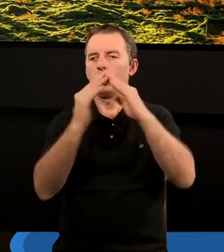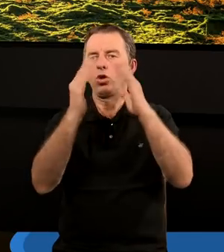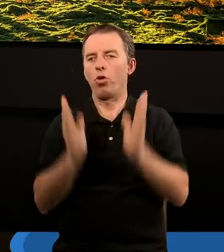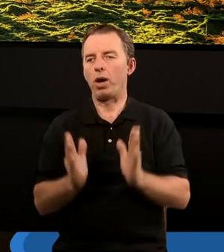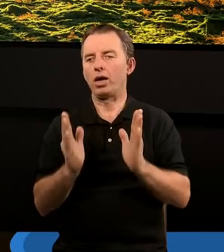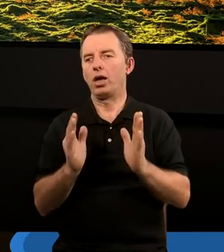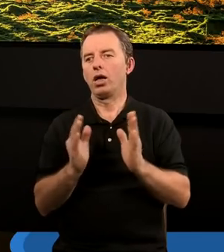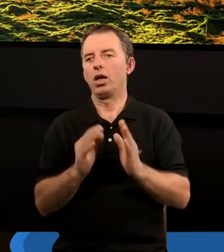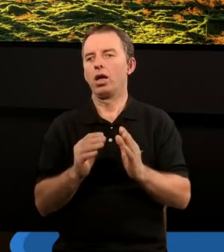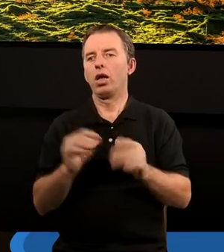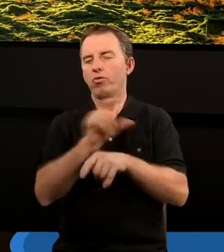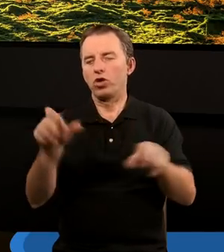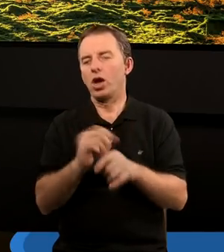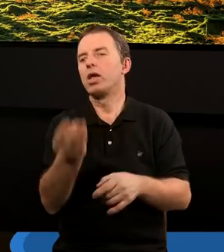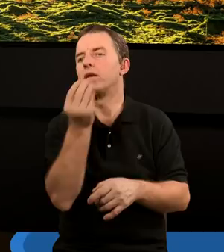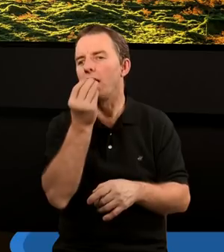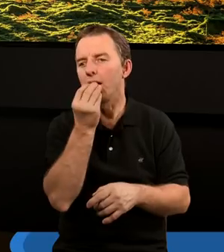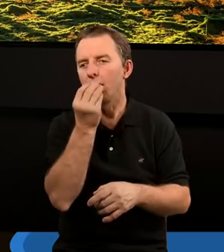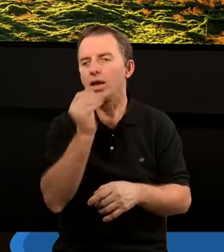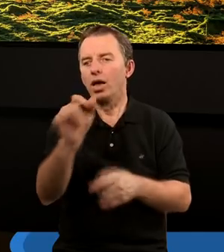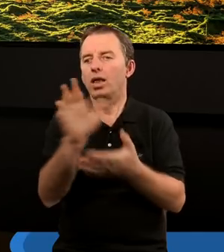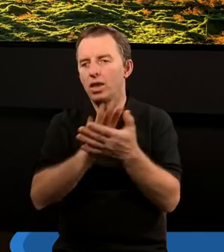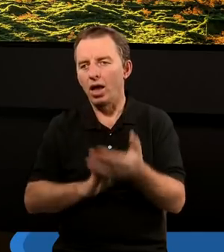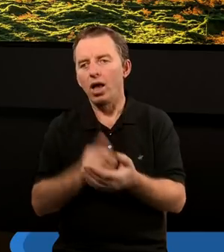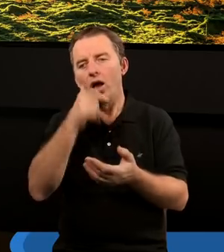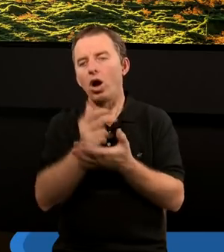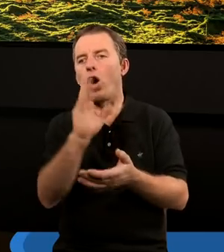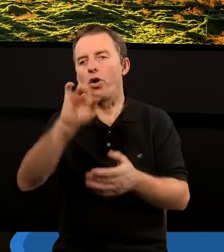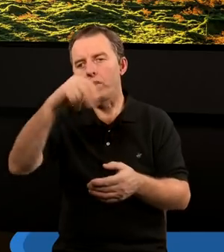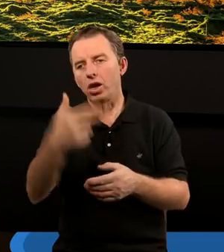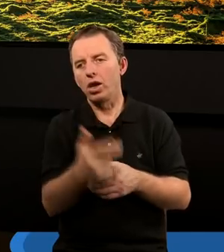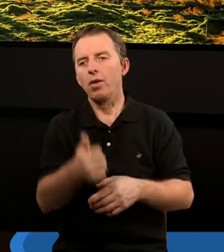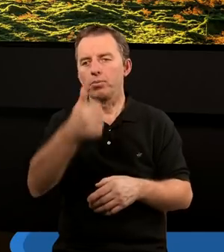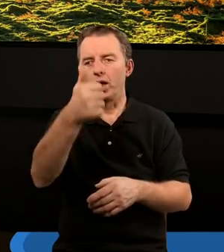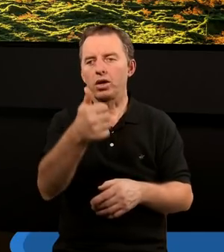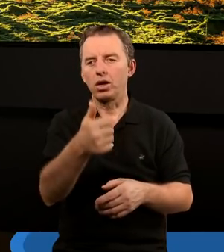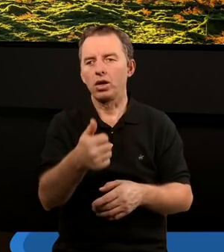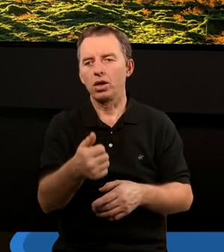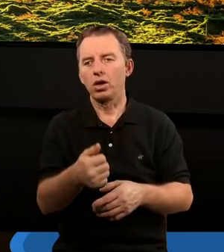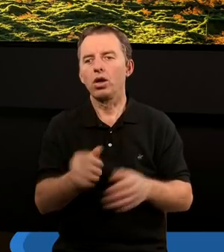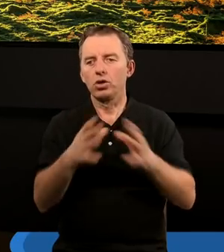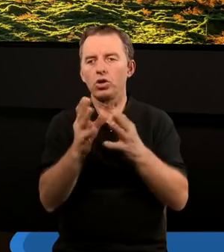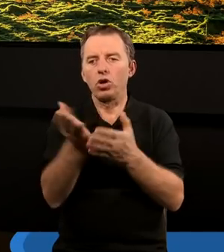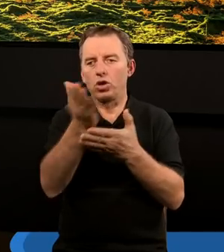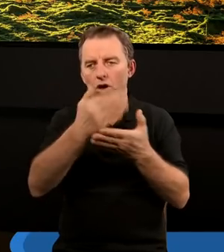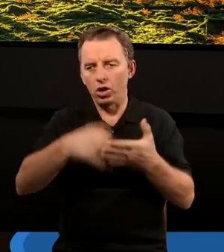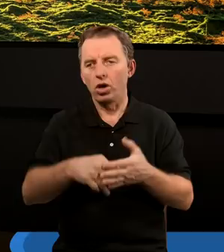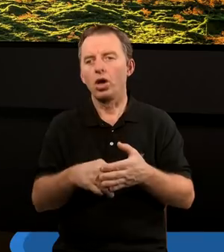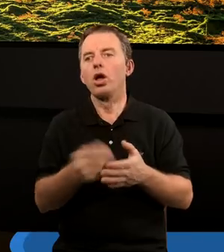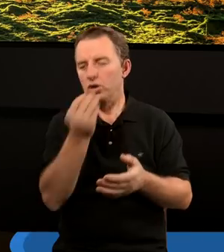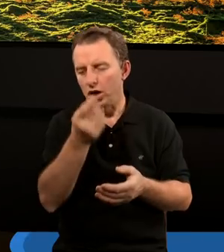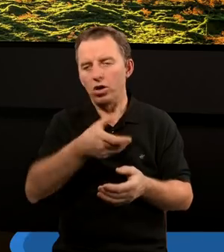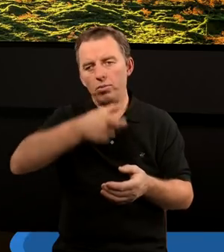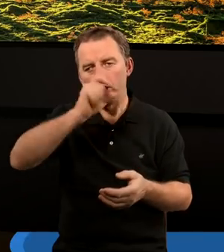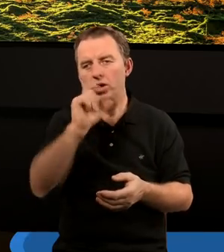domów. Nawet podczas jedzenia. Jest też taki tekst chyba w liście do Koryntian, chyba pierwszym, chyba dziesiąty rozdział. Czy